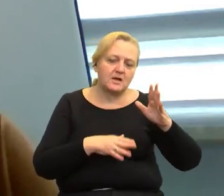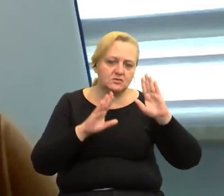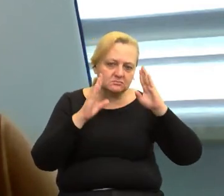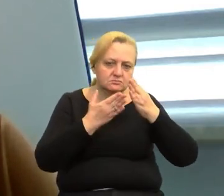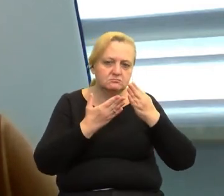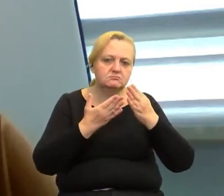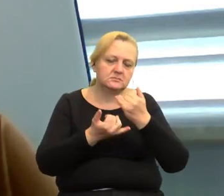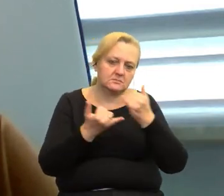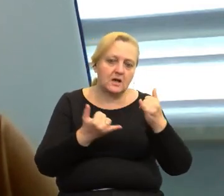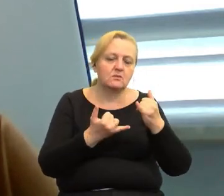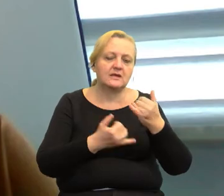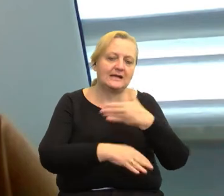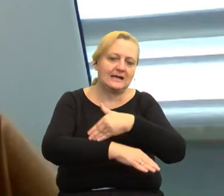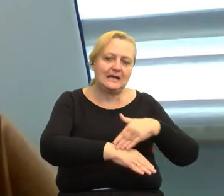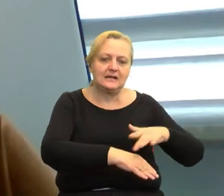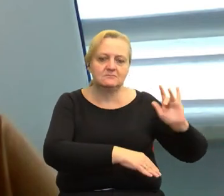naszego kraju.